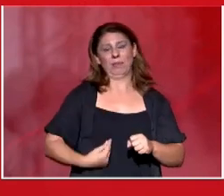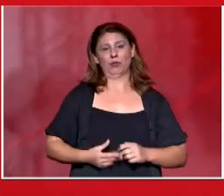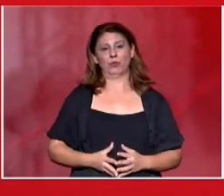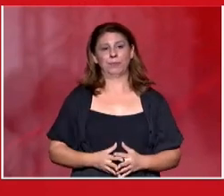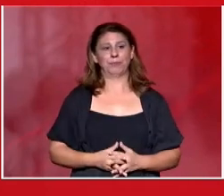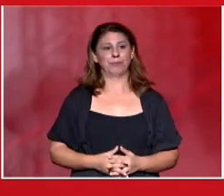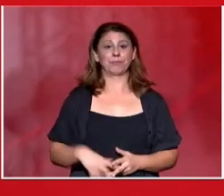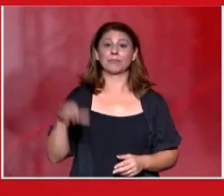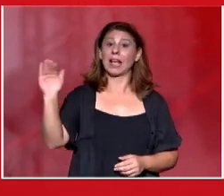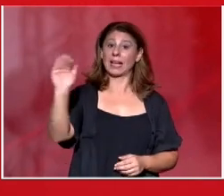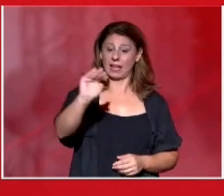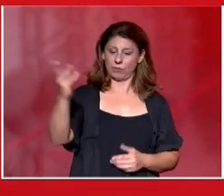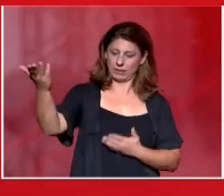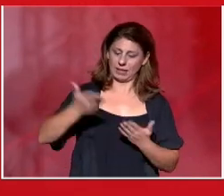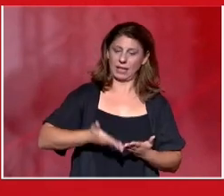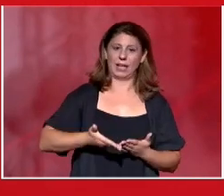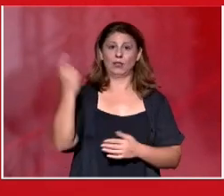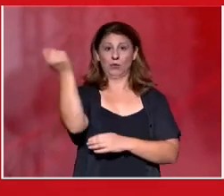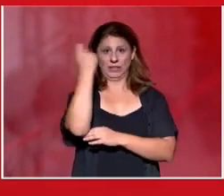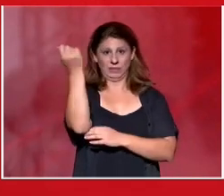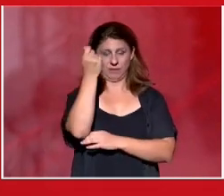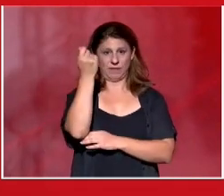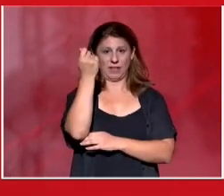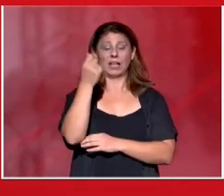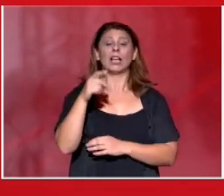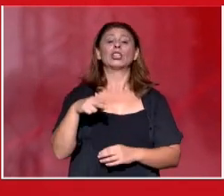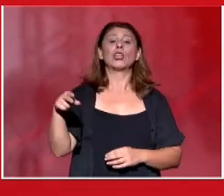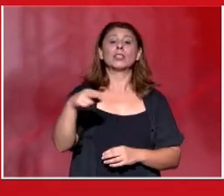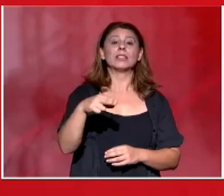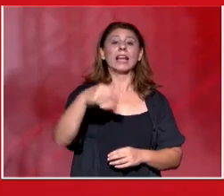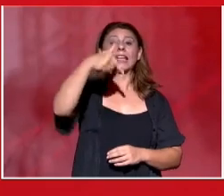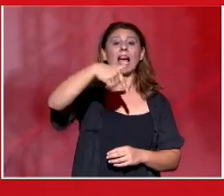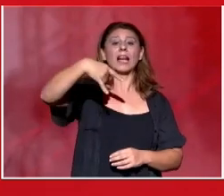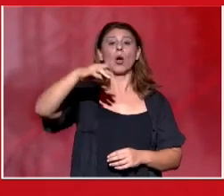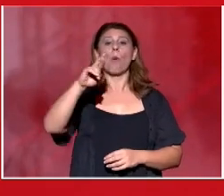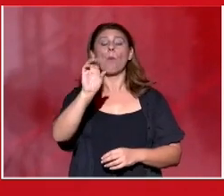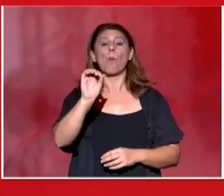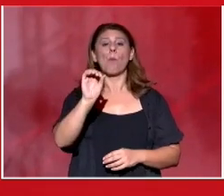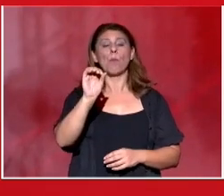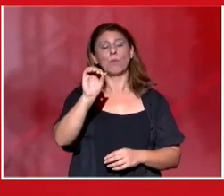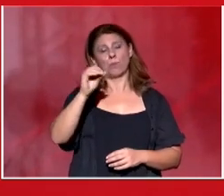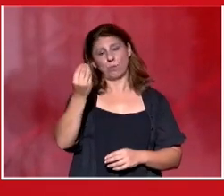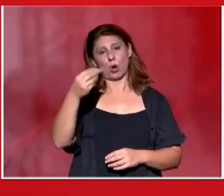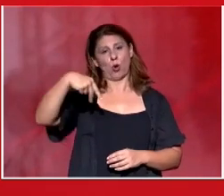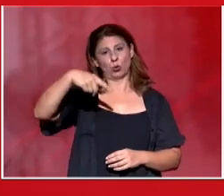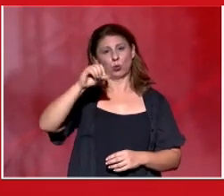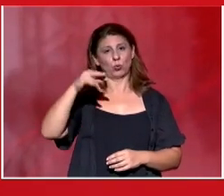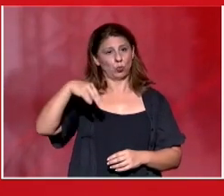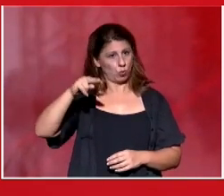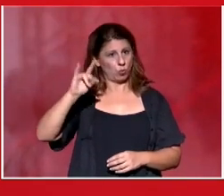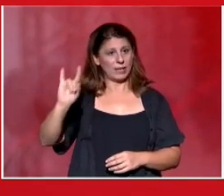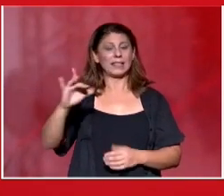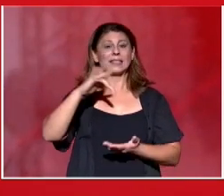Καλούμε στο βήμα του Φεστιβάλ το σύντροφο Γιάννη Προτούλη μέλος του πολιτικού γραφείου της